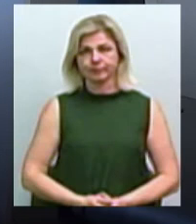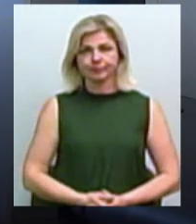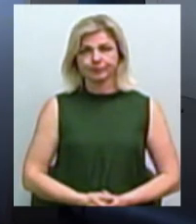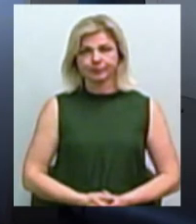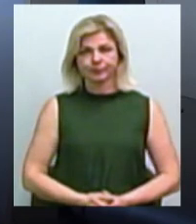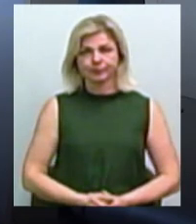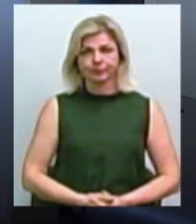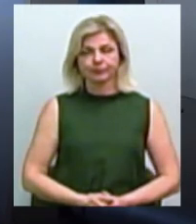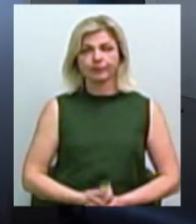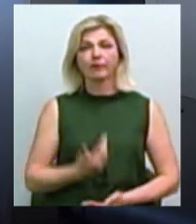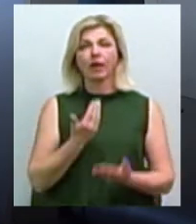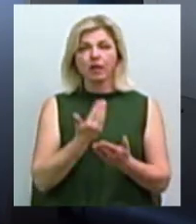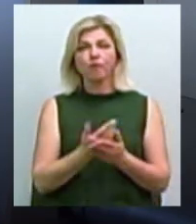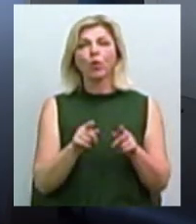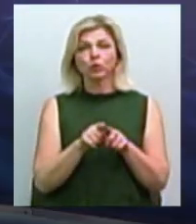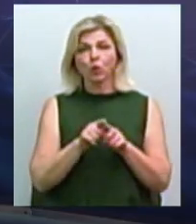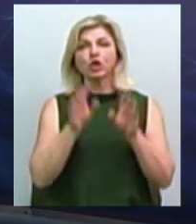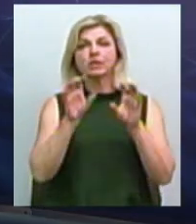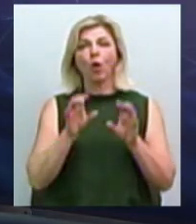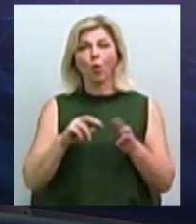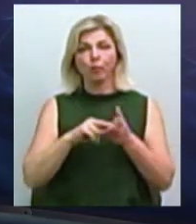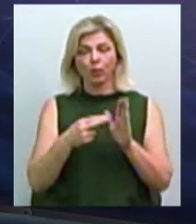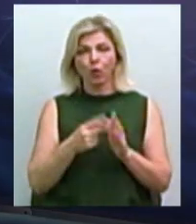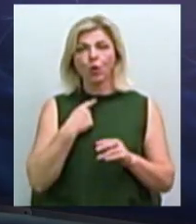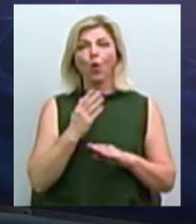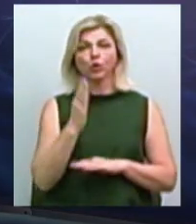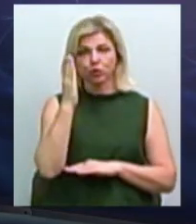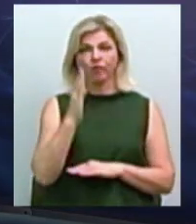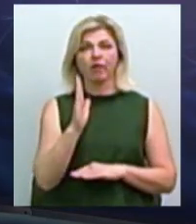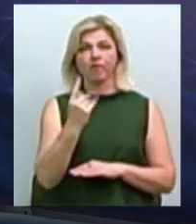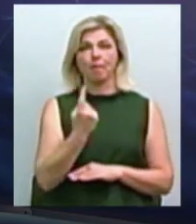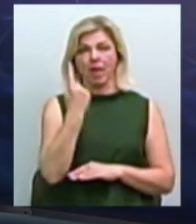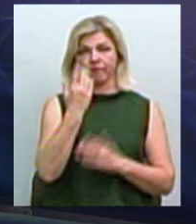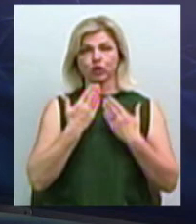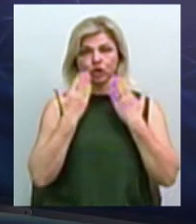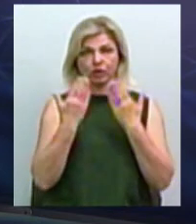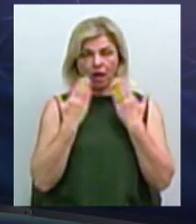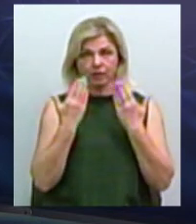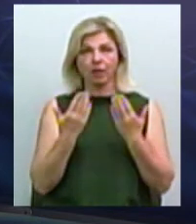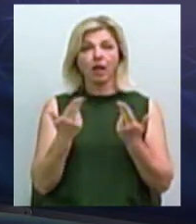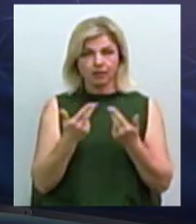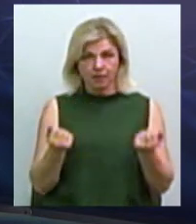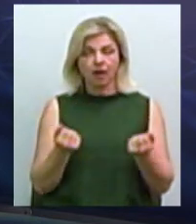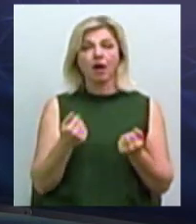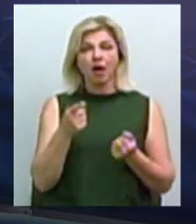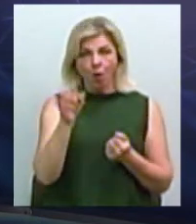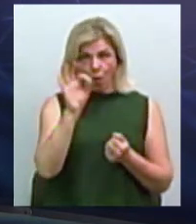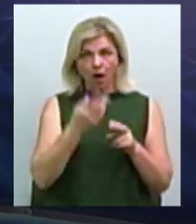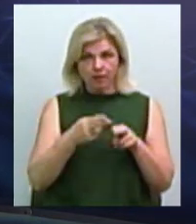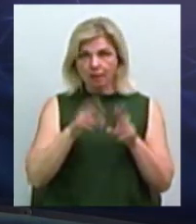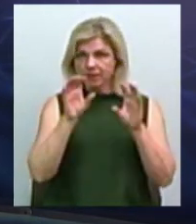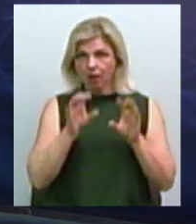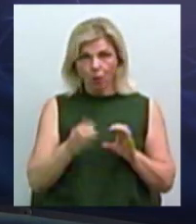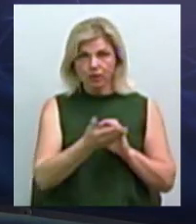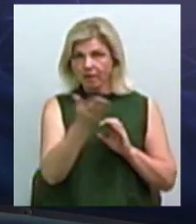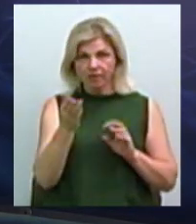Його також 1073, цей законопроект, також проголосували в першому читанні, так? Так, проголосували, вони йдуть Так само 10 вересня, про нього ви теж не знали? Ні, ми